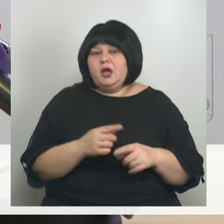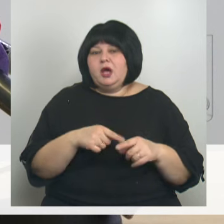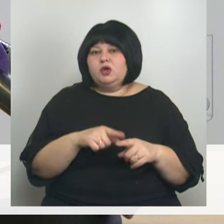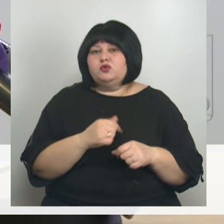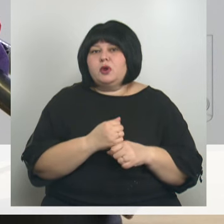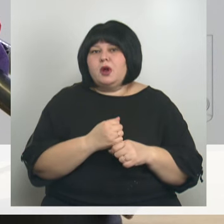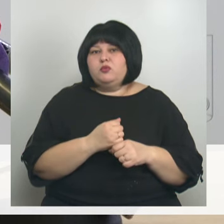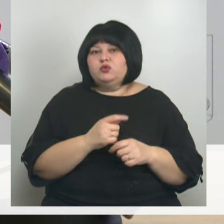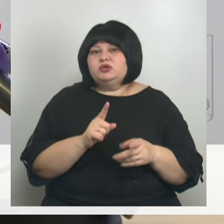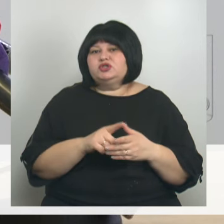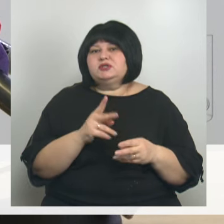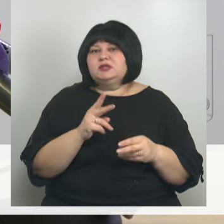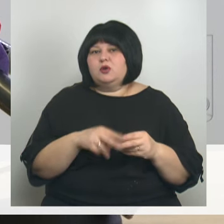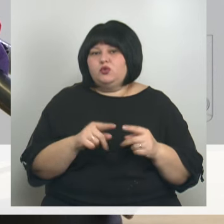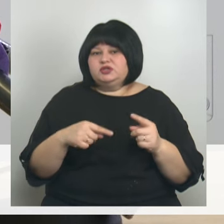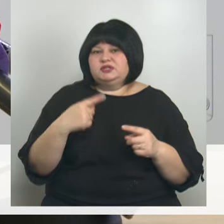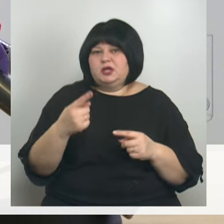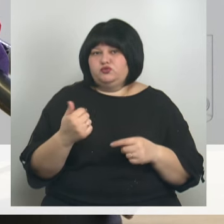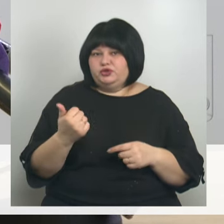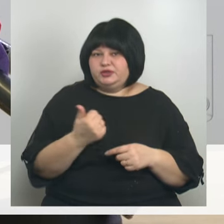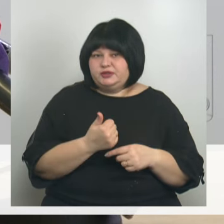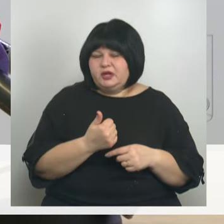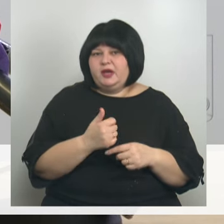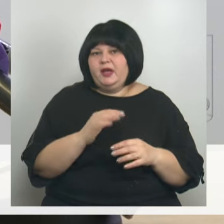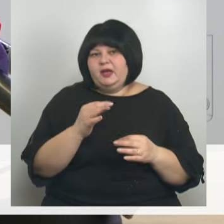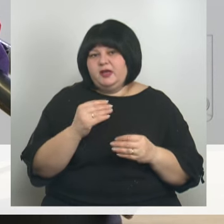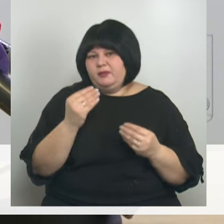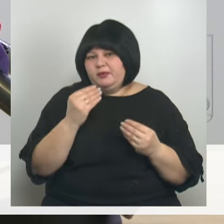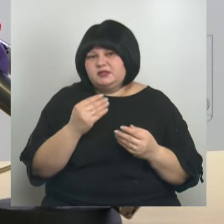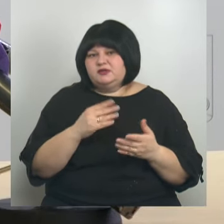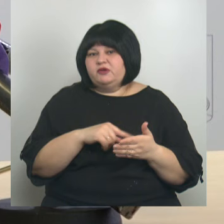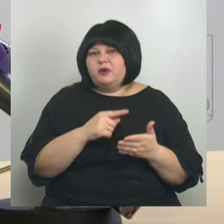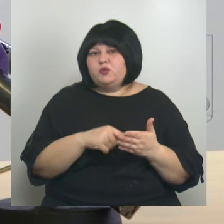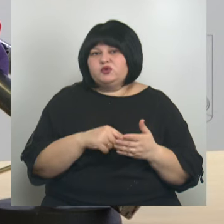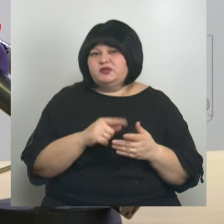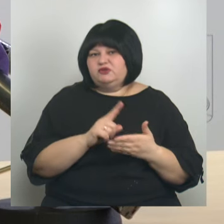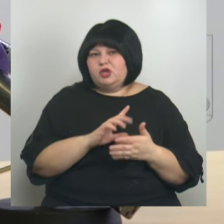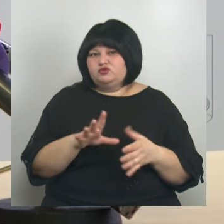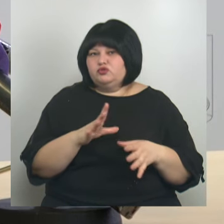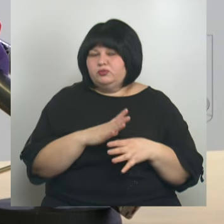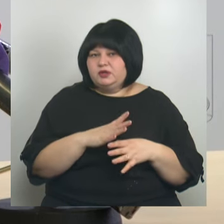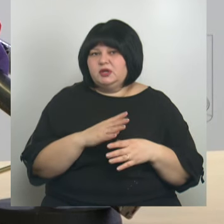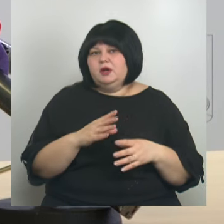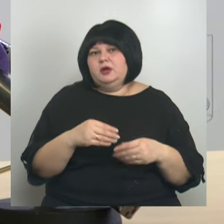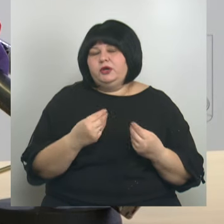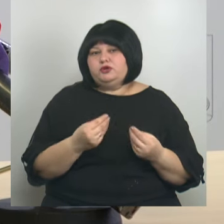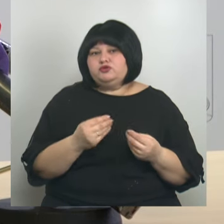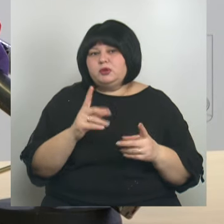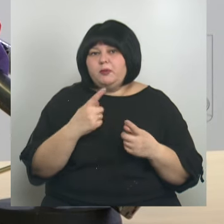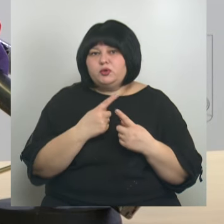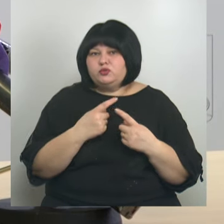думаю, закончим в течение следующей недели. В принципе, никаких вопросов по этому поводу не должно быть. Кроме того, для